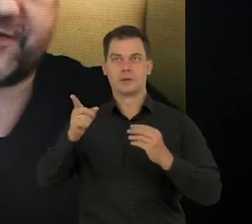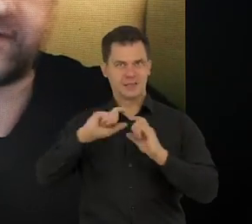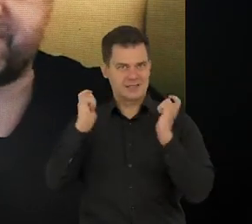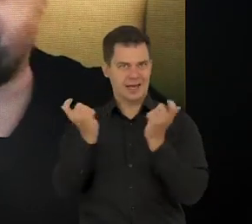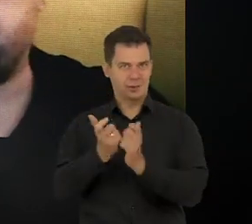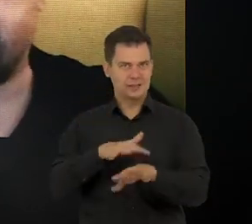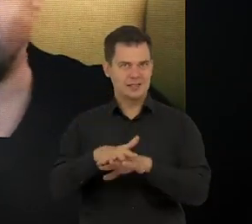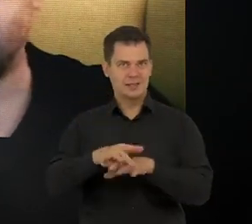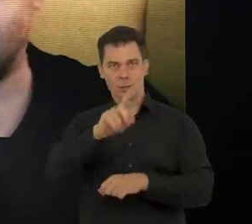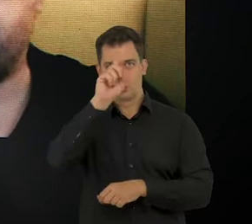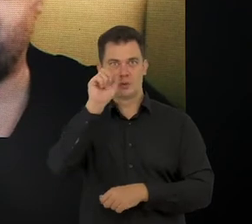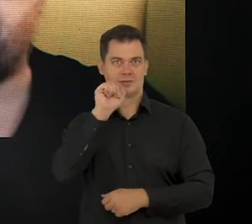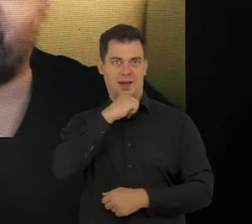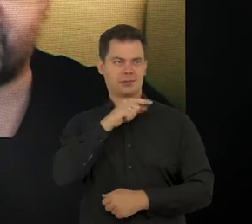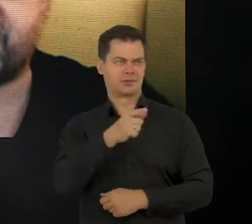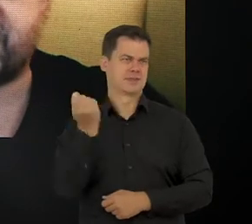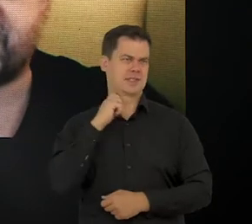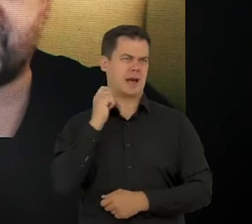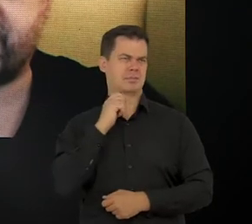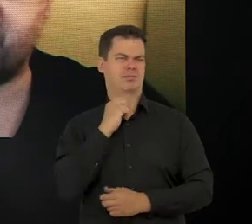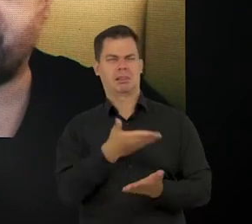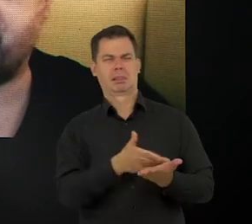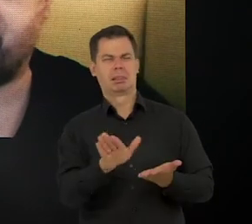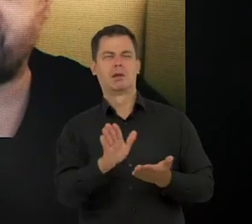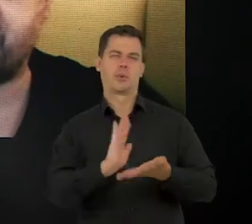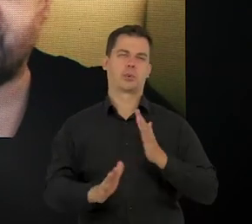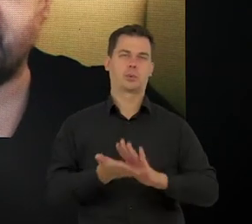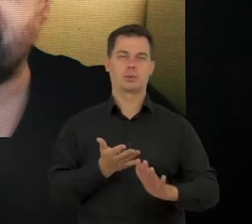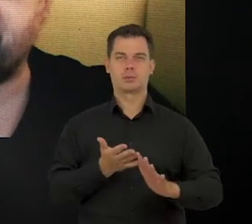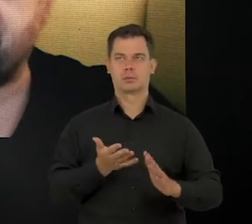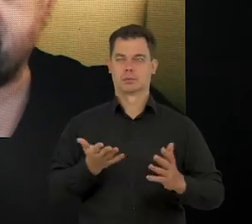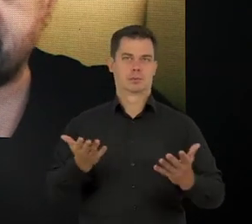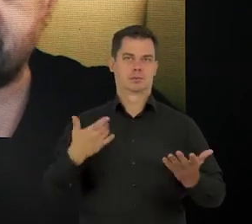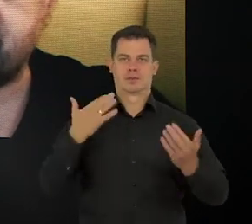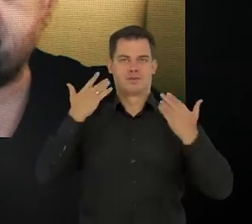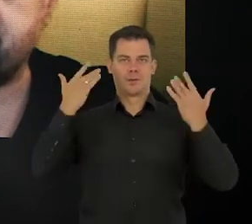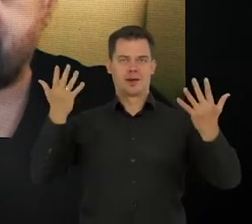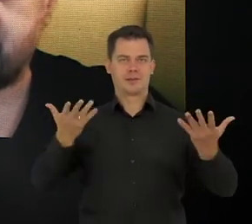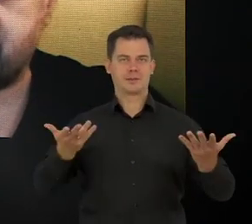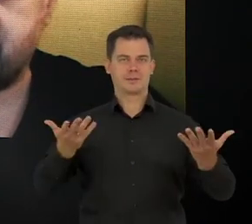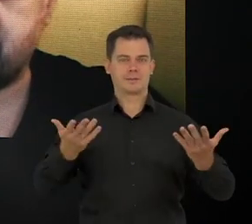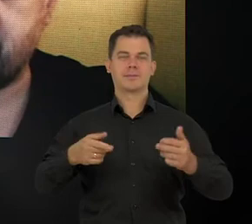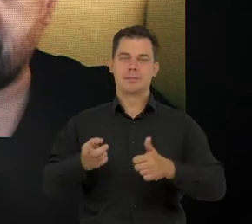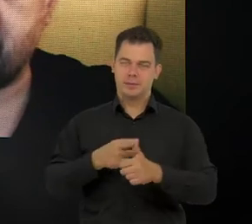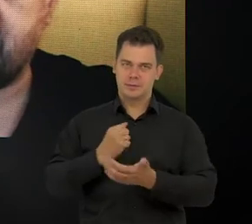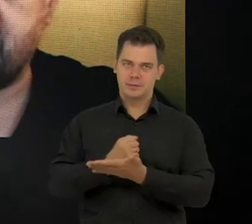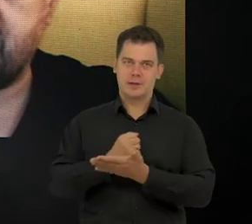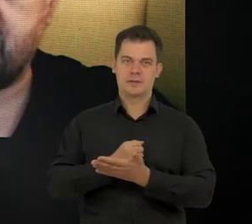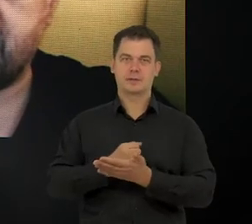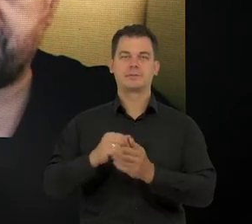pozbywania się starszych osób i dlaczego by to miało działać. To jest pierwsza rzecz